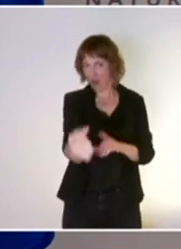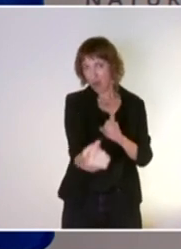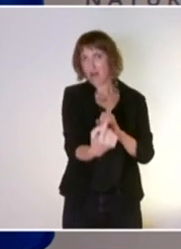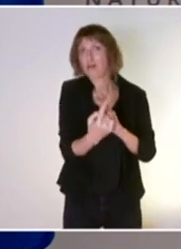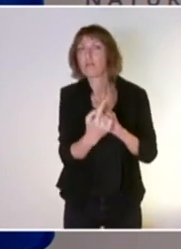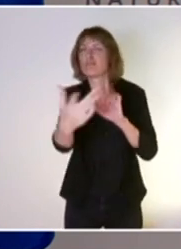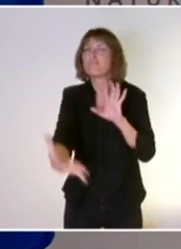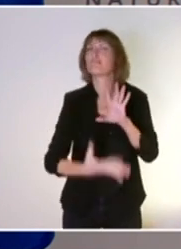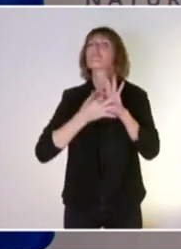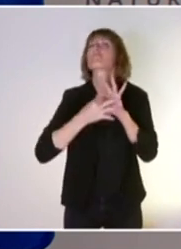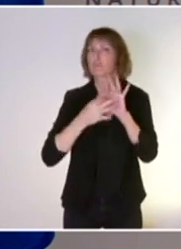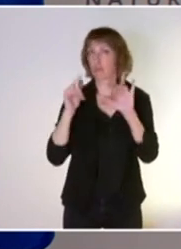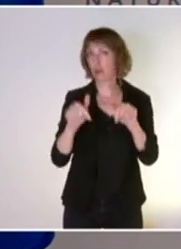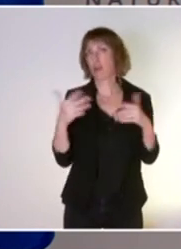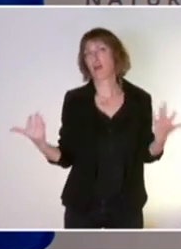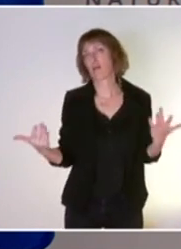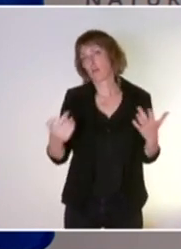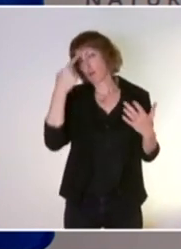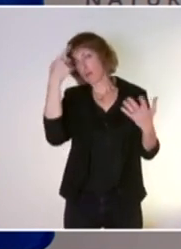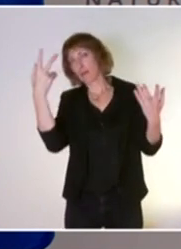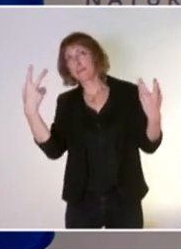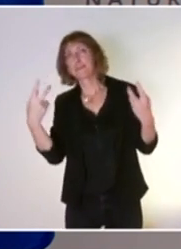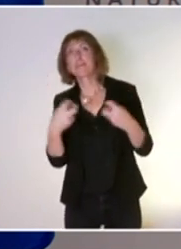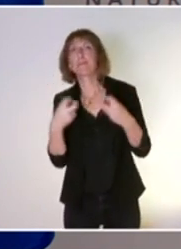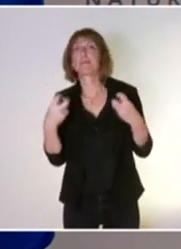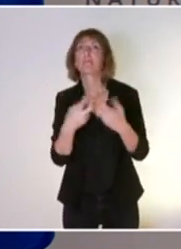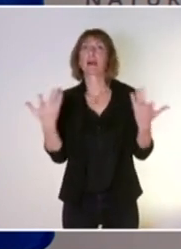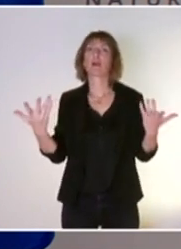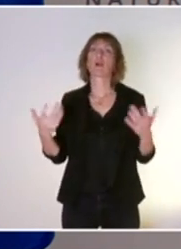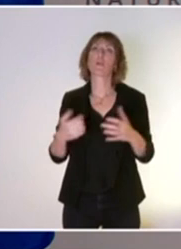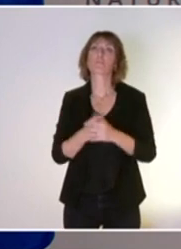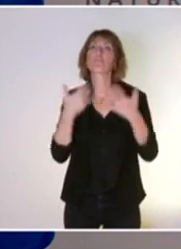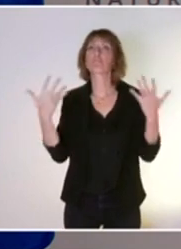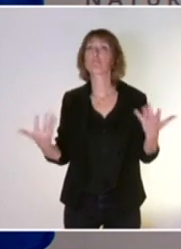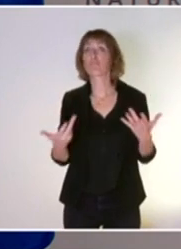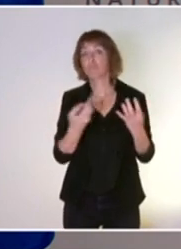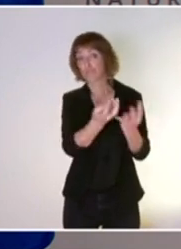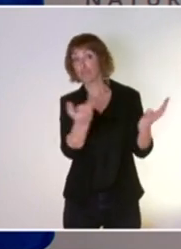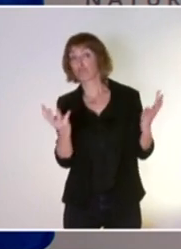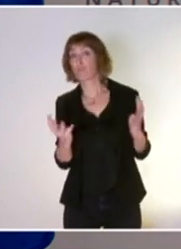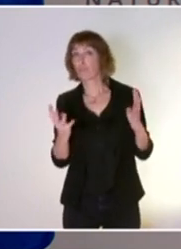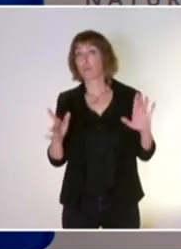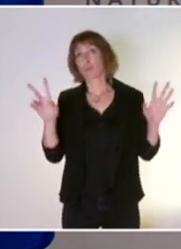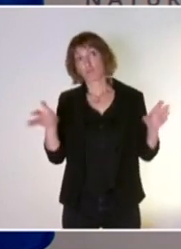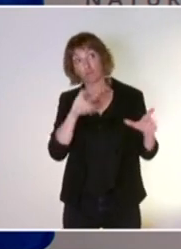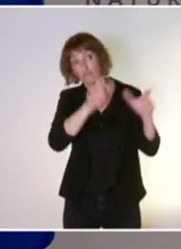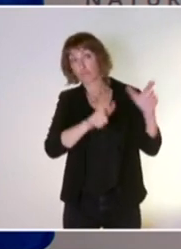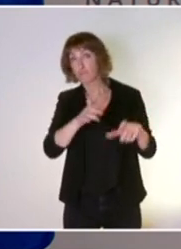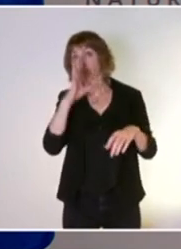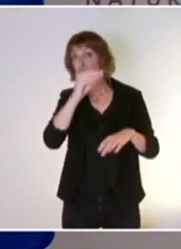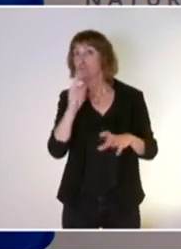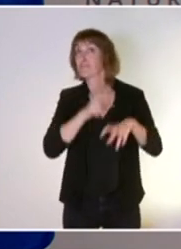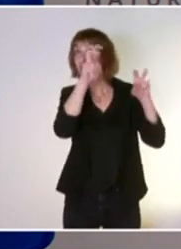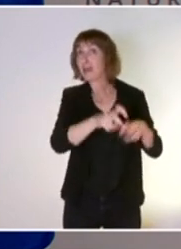transformateurs. On pense, par exemple, assez rapidement à tout le monde agricole ou bien aux enjeux